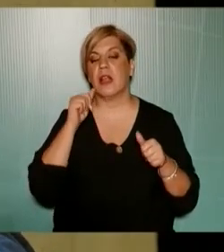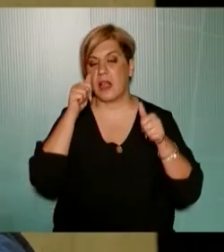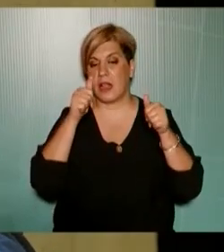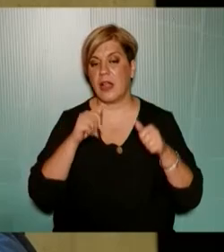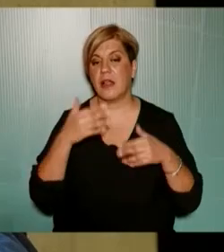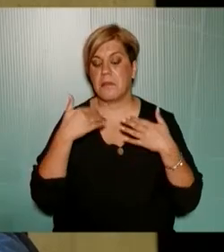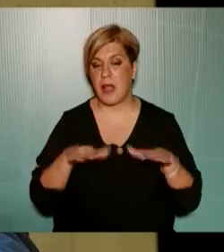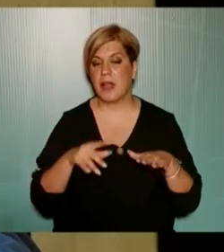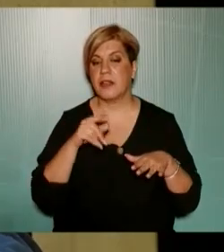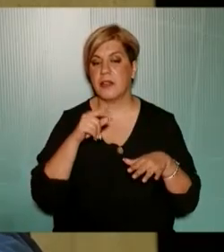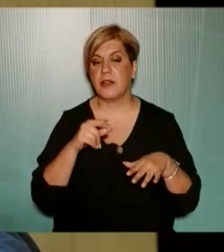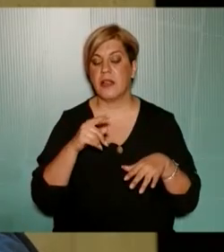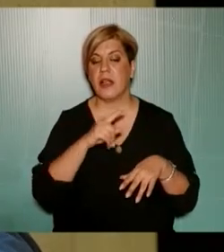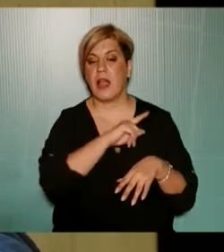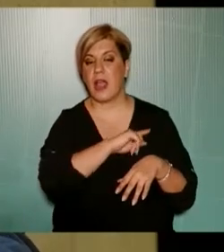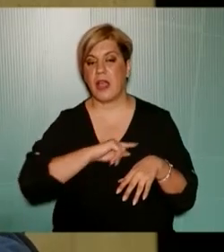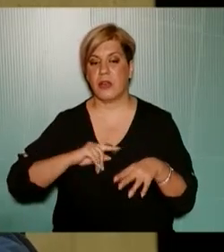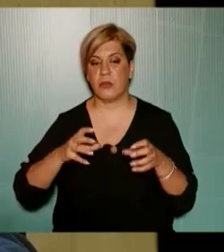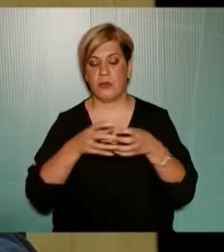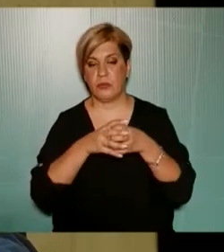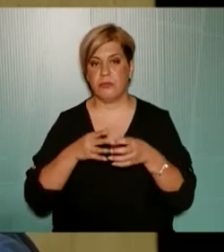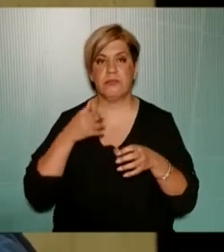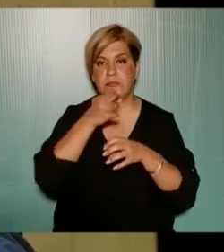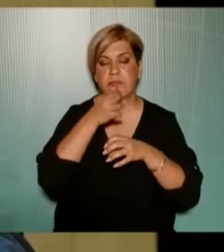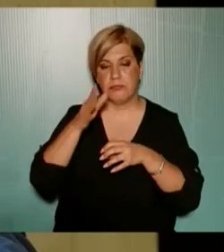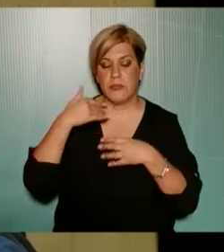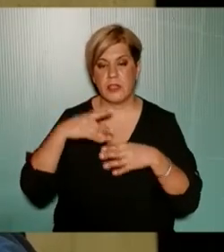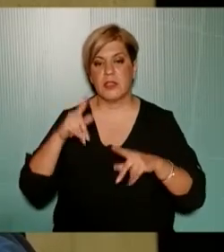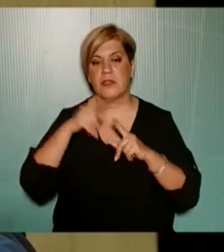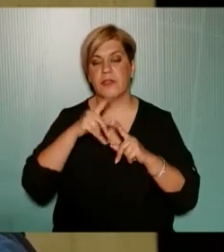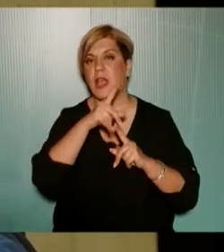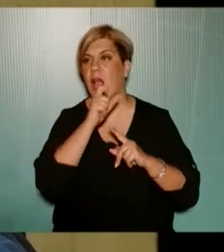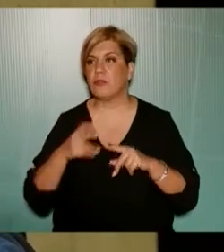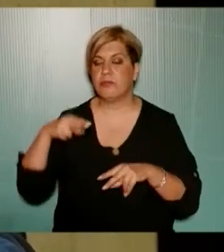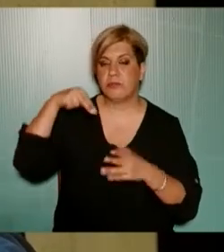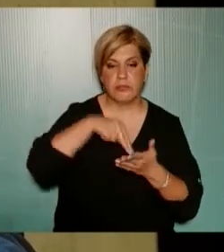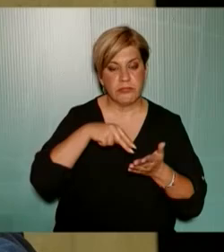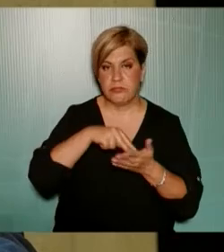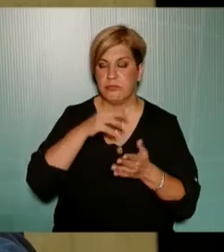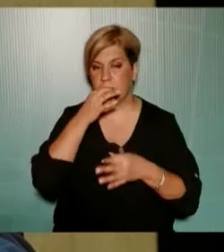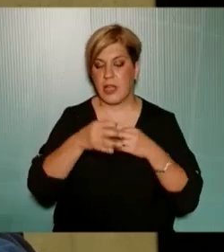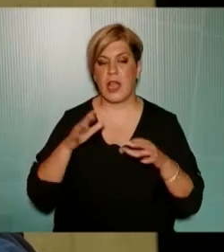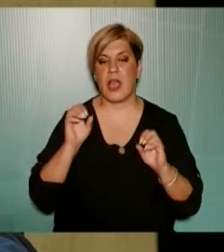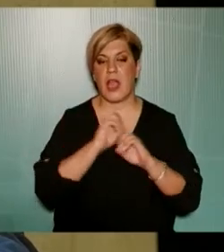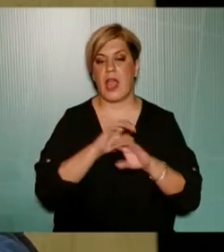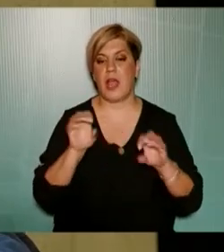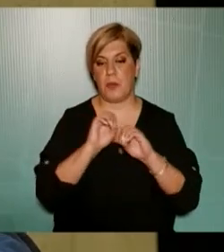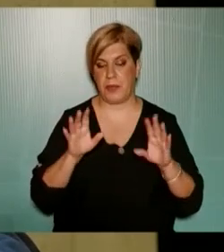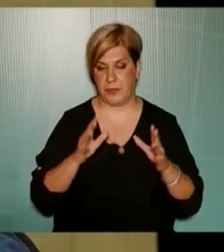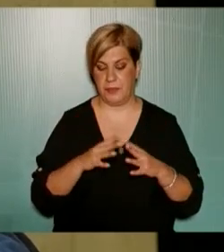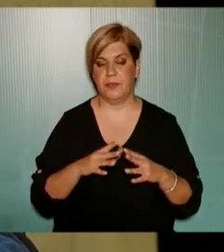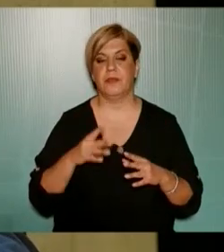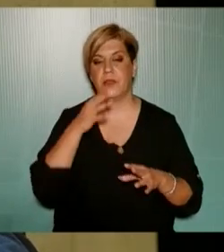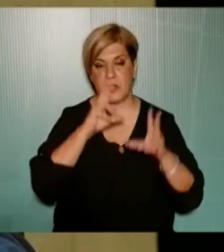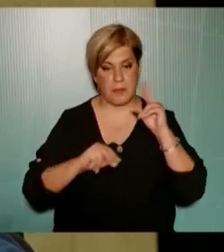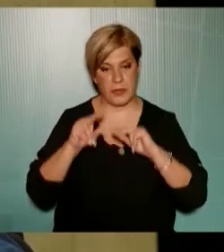αν έχουν βγει κάποιοι από τους αρχηγούς γιατί εγώ δεν έχω βγει στην ΤΙΒΕΚΑΤΟ σε καμία εκπομπή